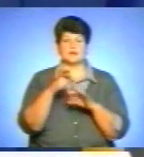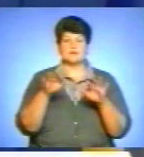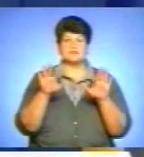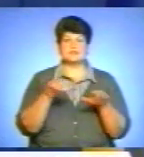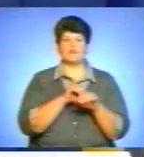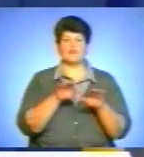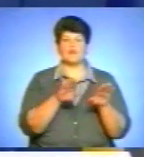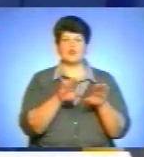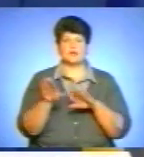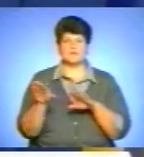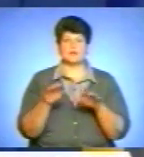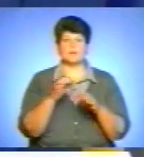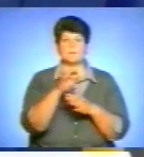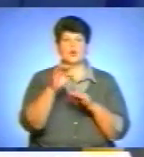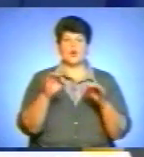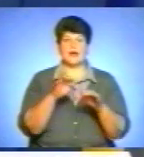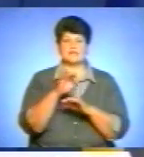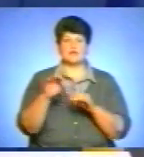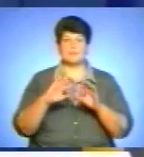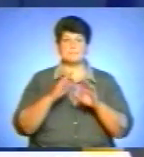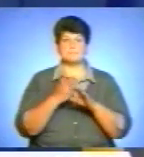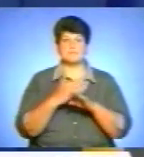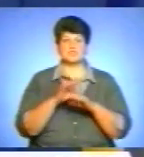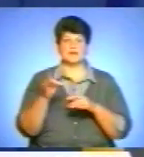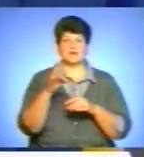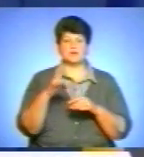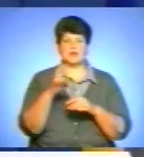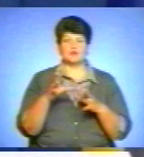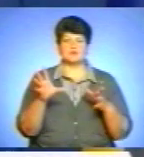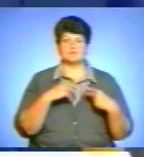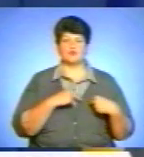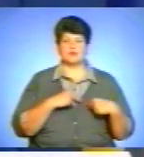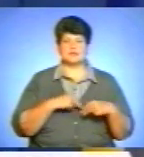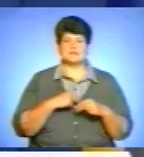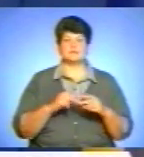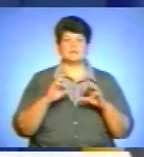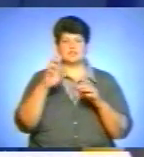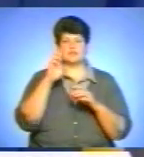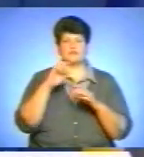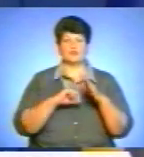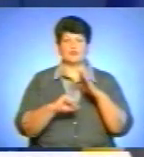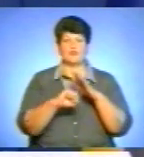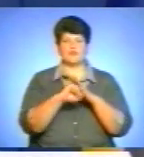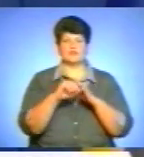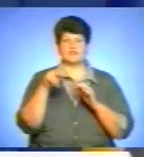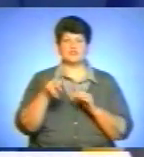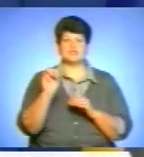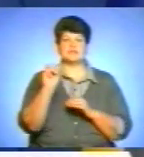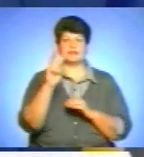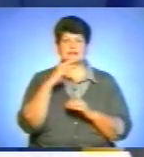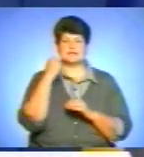та проєктів міжрегіональної співпраці в Державному фонді регіонального розвитку на 2013 рік